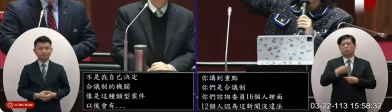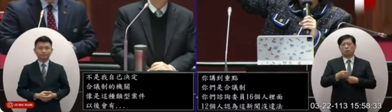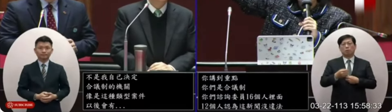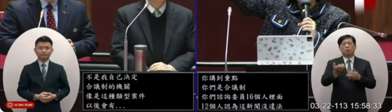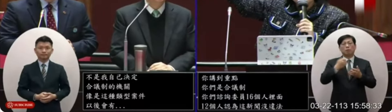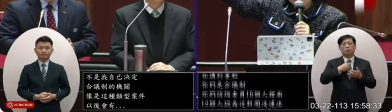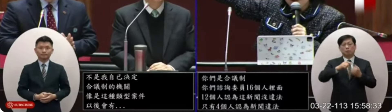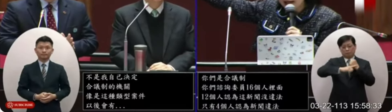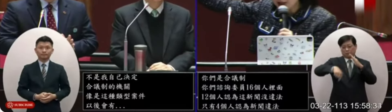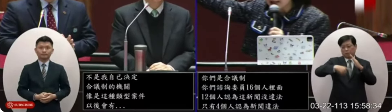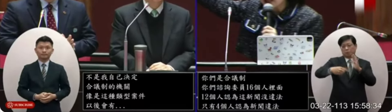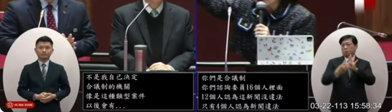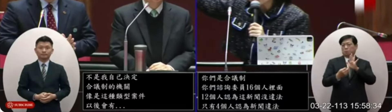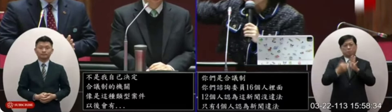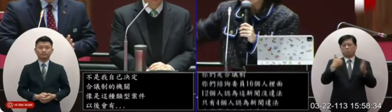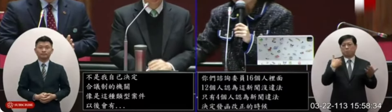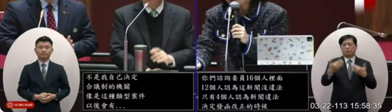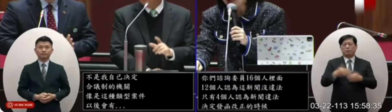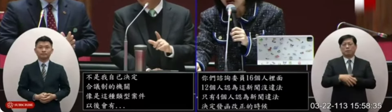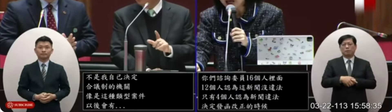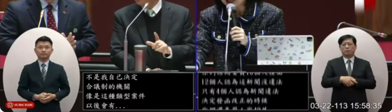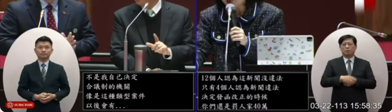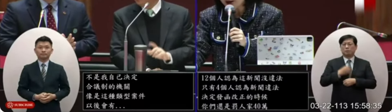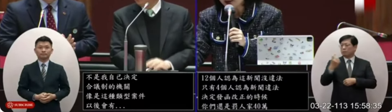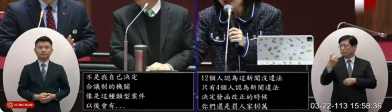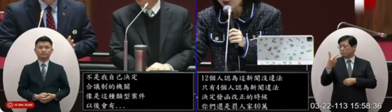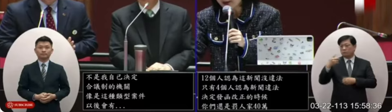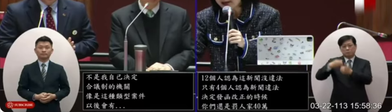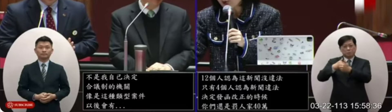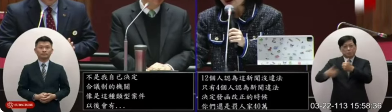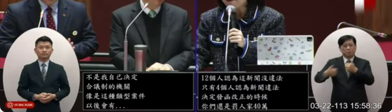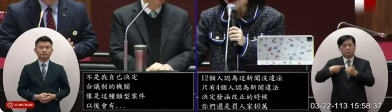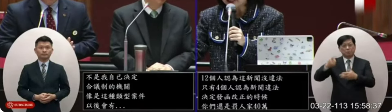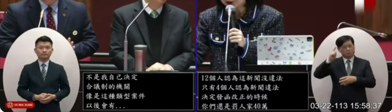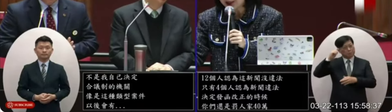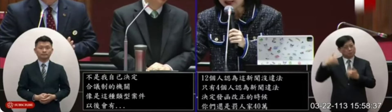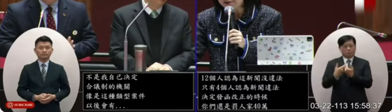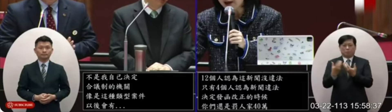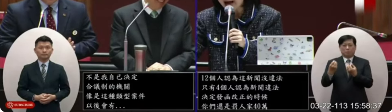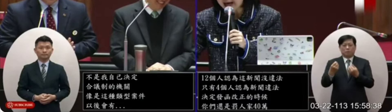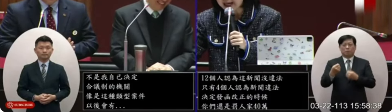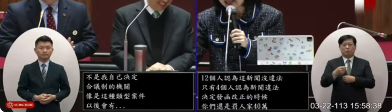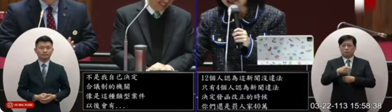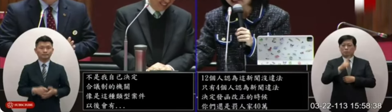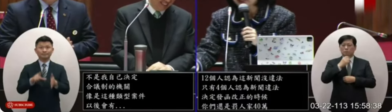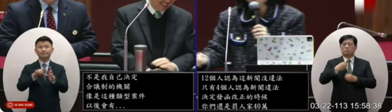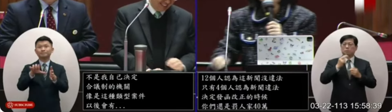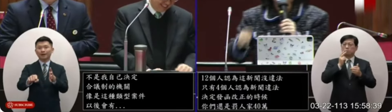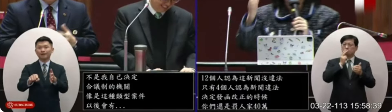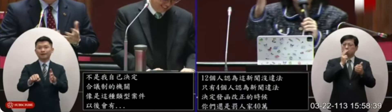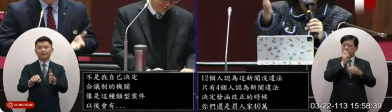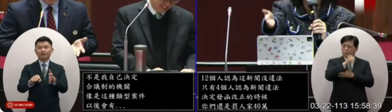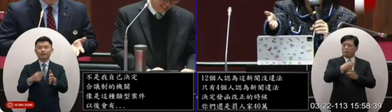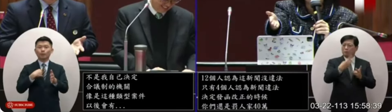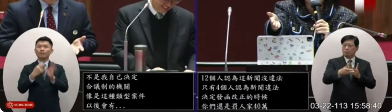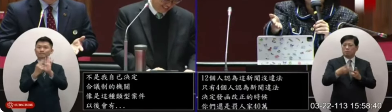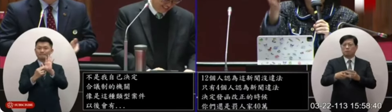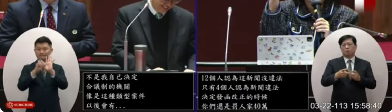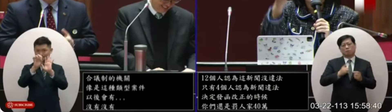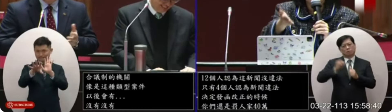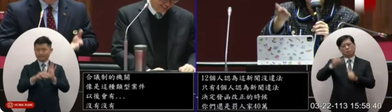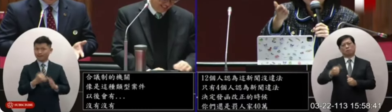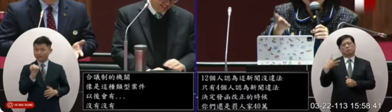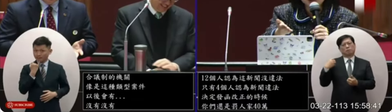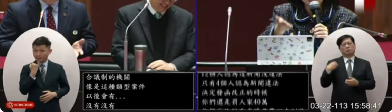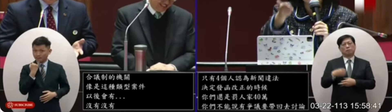即便上面法院寫得非常的清楚12個委員認為沒有違法也決定發函改進結果我可以跟你